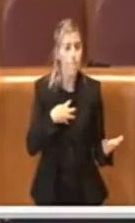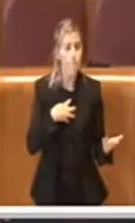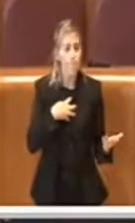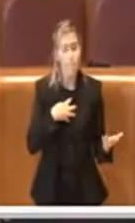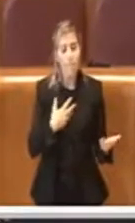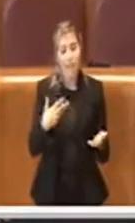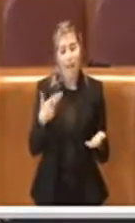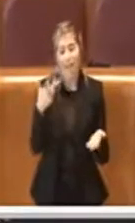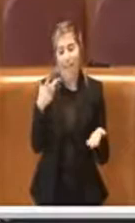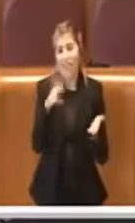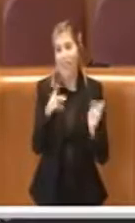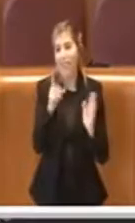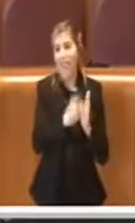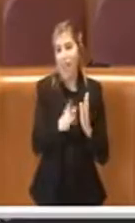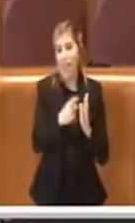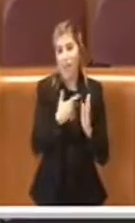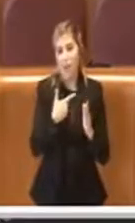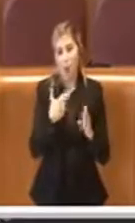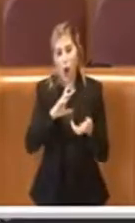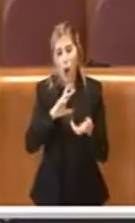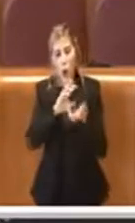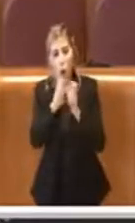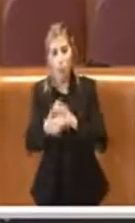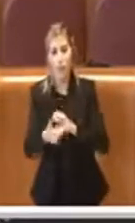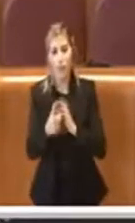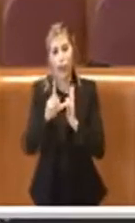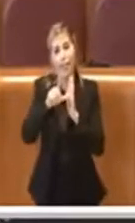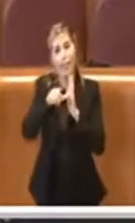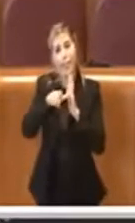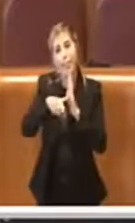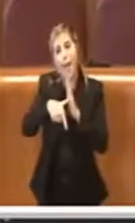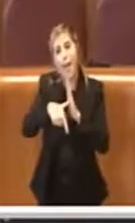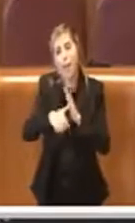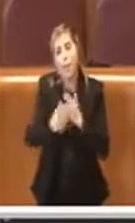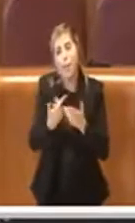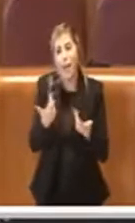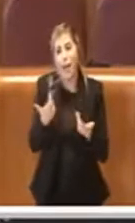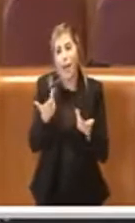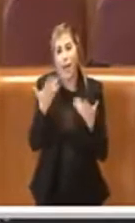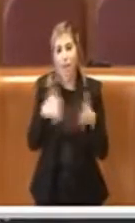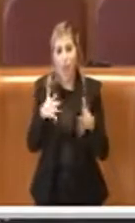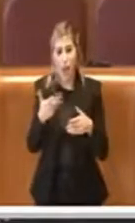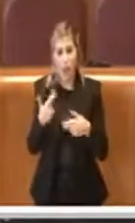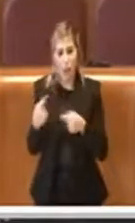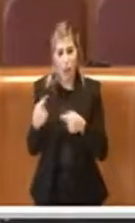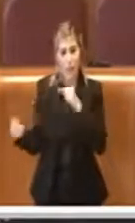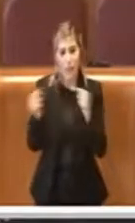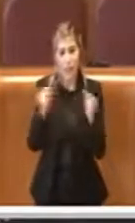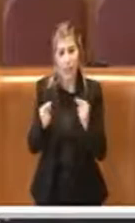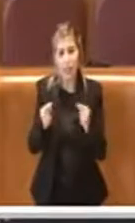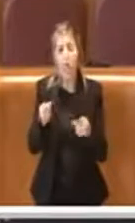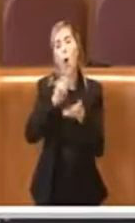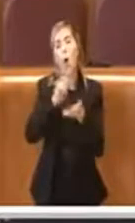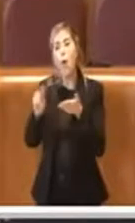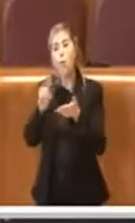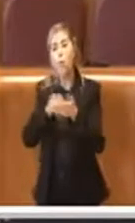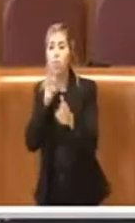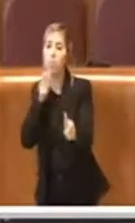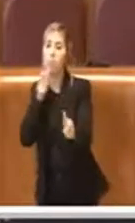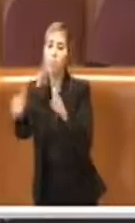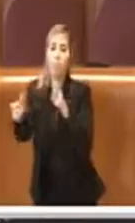delibera per la complessità, per il tempo che si è reso necessario per l'interlocuzione con gli uffici, con le